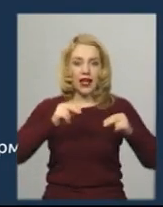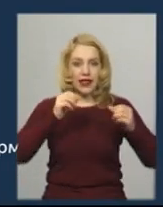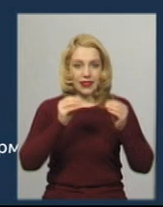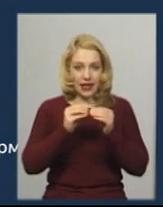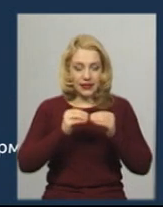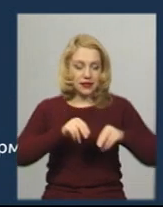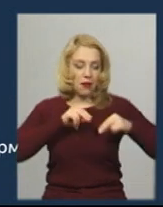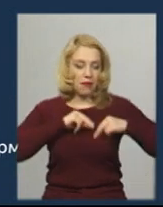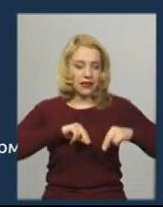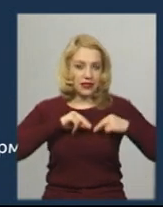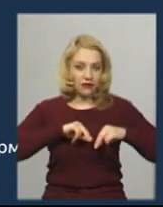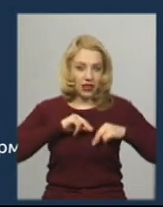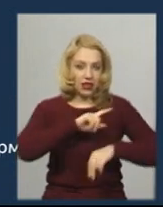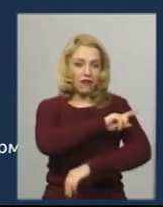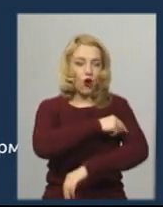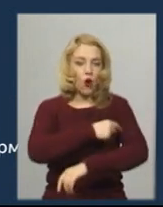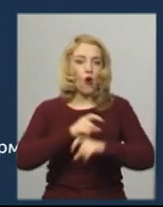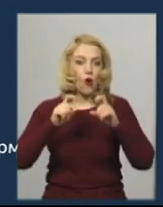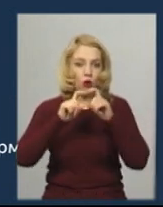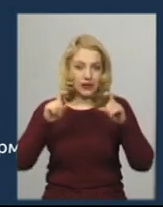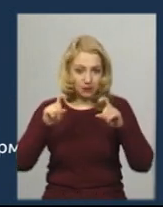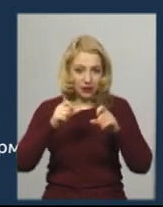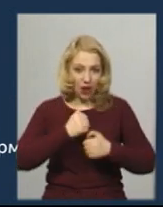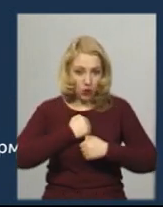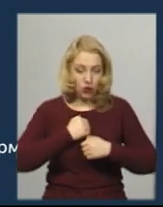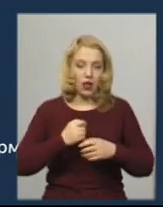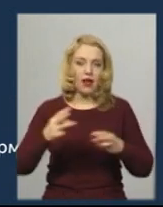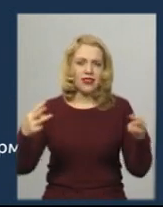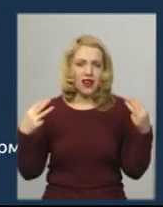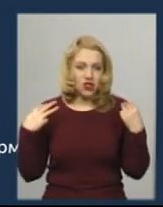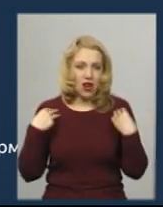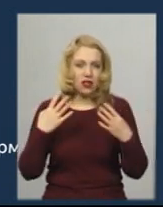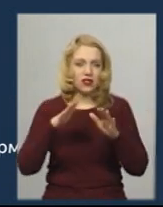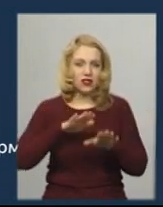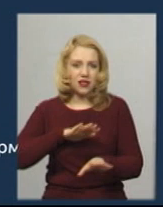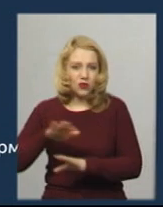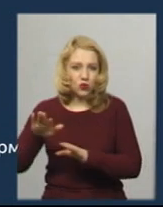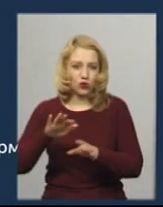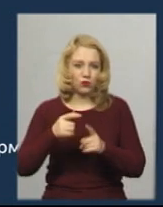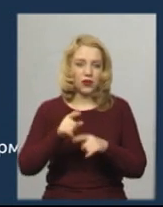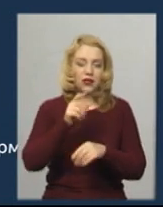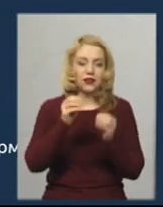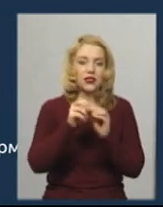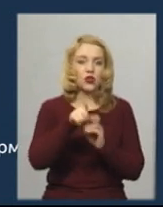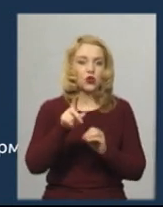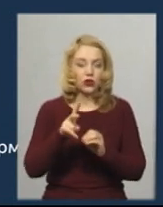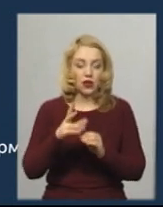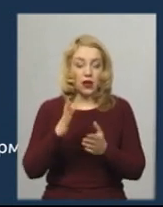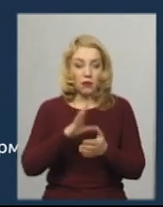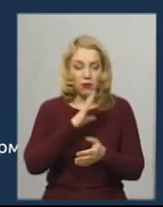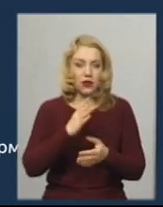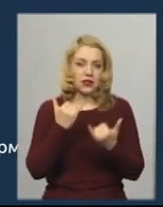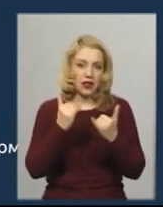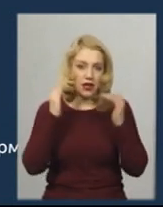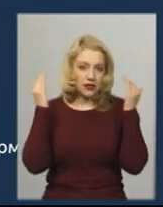госпіталю, тобто це включаючи начальника, його заступників, ще визначено, коли осіб, які з ним контактували, перебувають на обсервації.